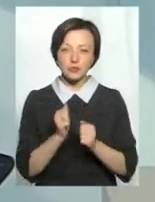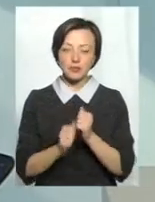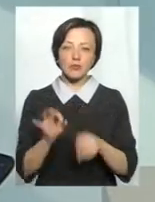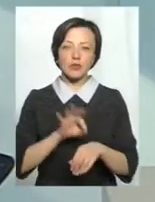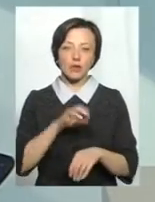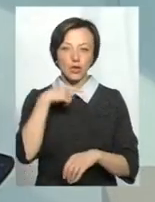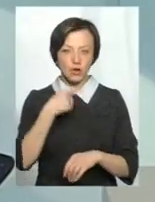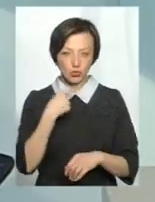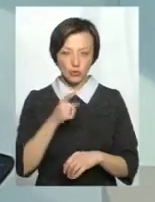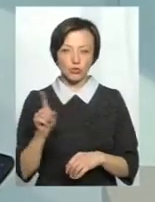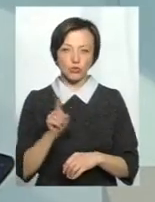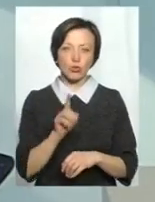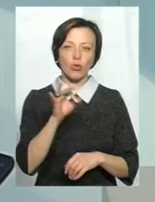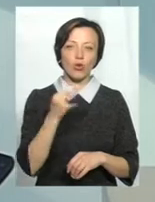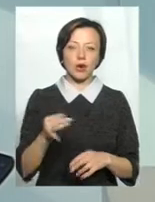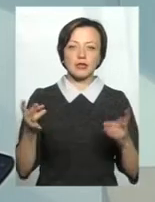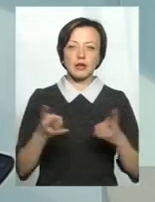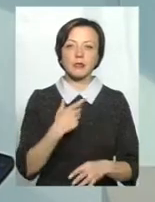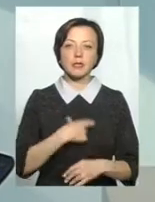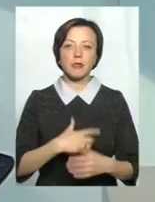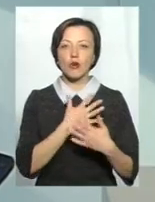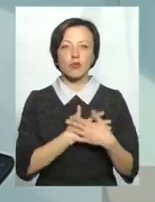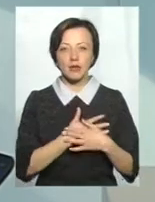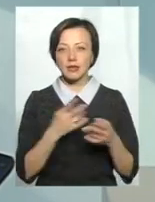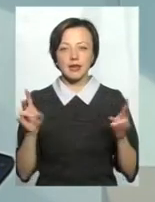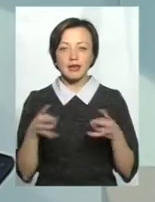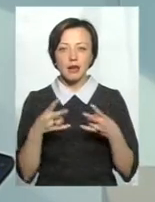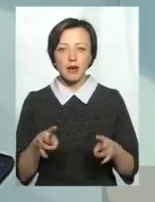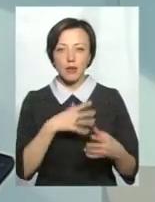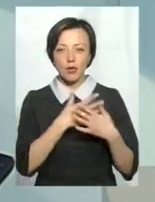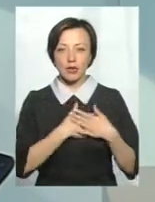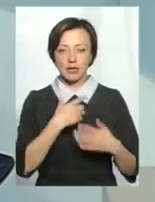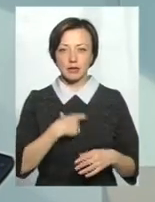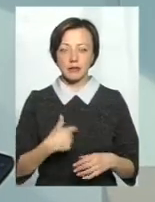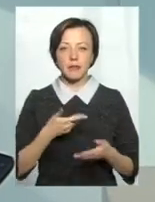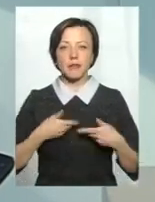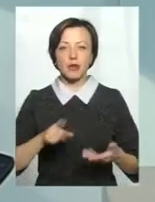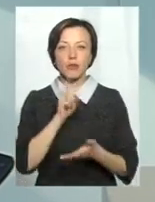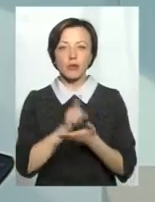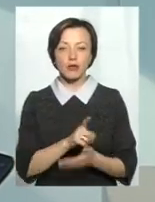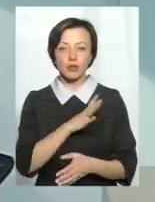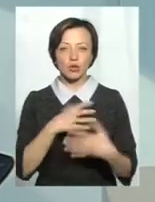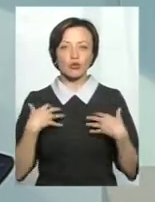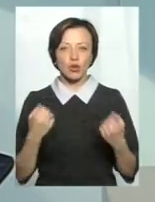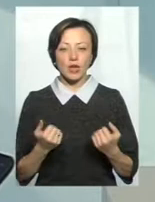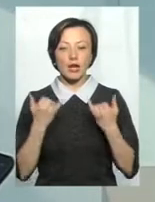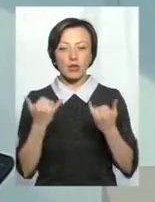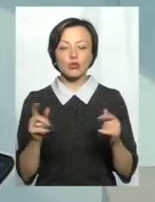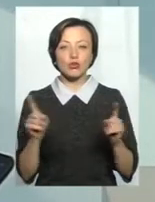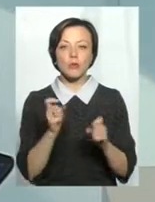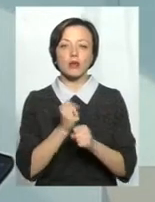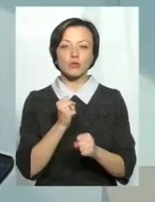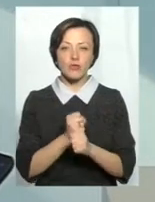хворі говорять, що треба себе любити. Та не любити себе треба. Ми об'язані бути здоровими для того, щоб